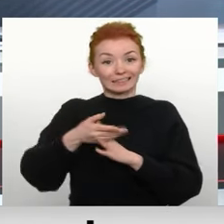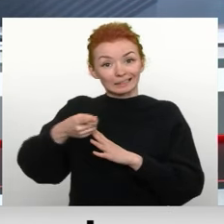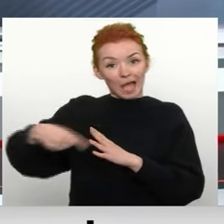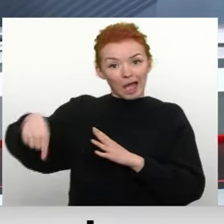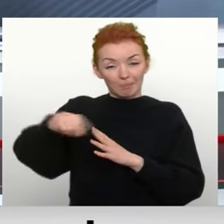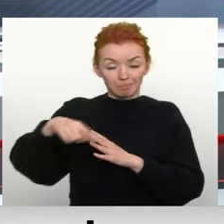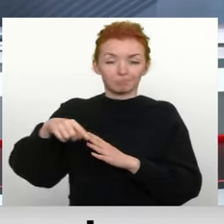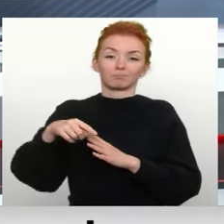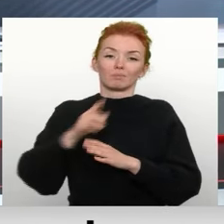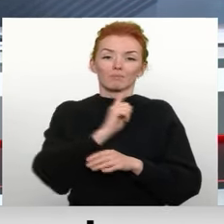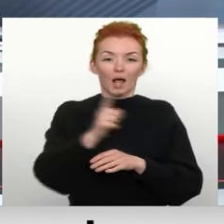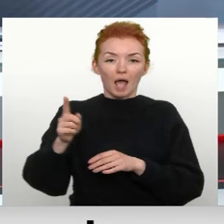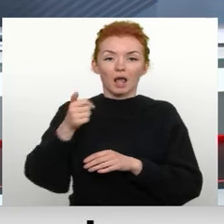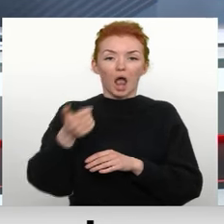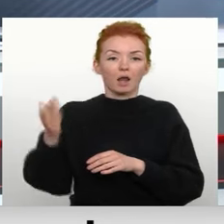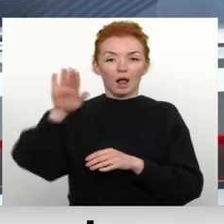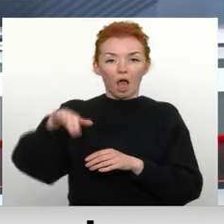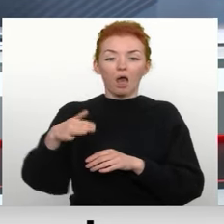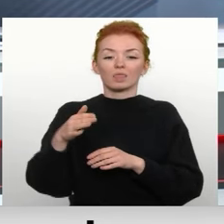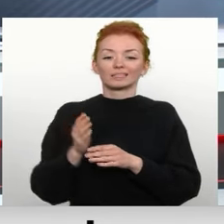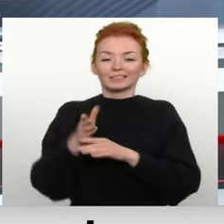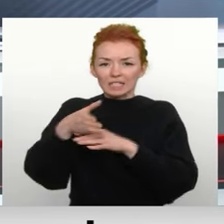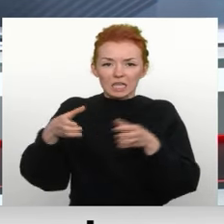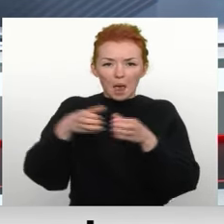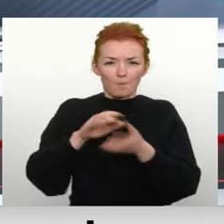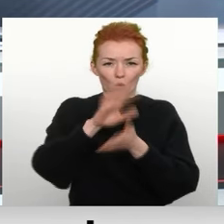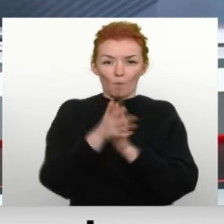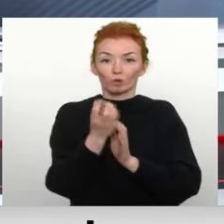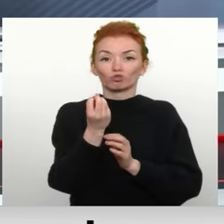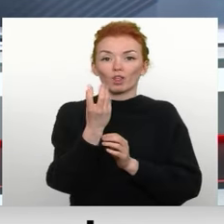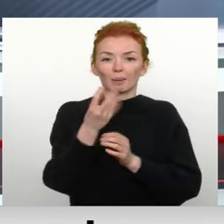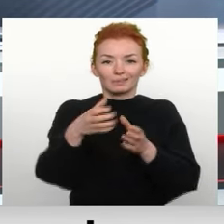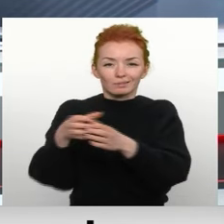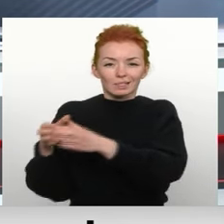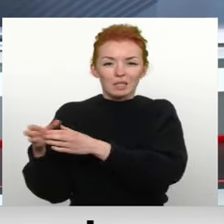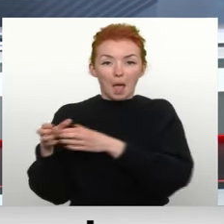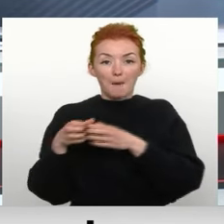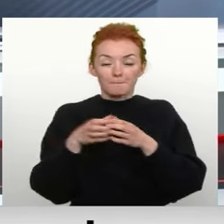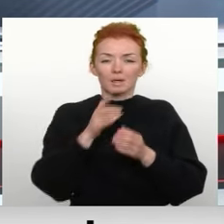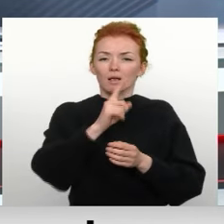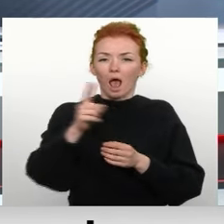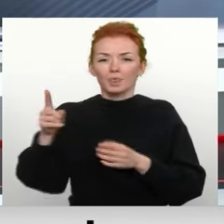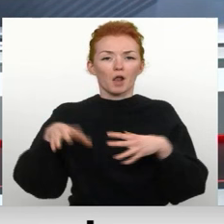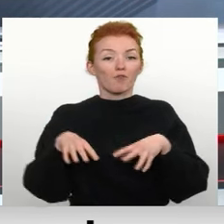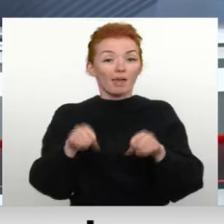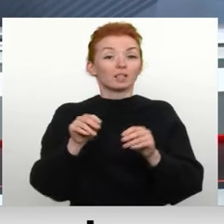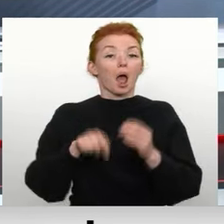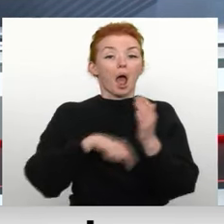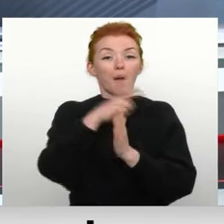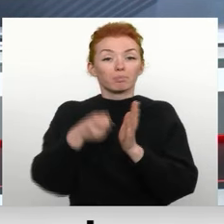katra atsevišķā Garkalnes ciemā, tur pavisam ir 14. tad apdzīvoti ciem, katrā tika veikta aptauja.